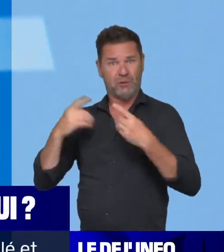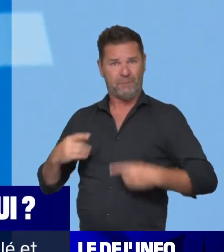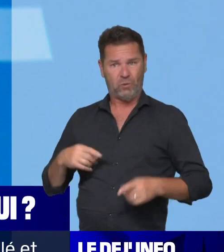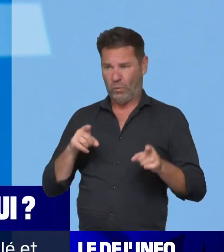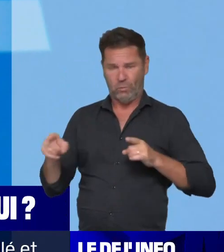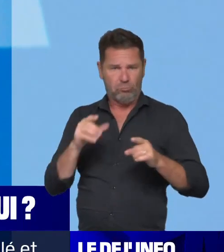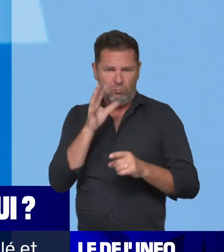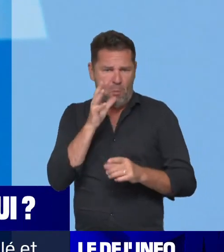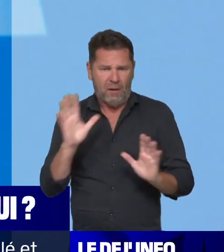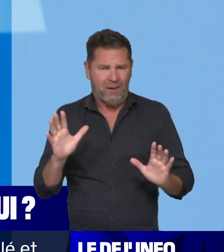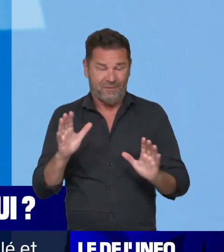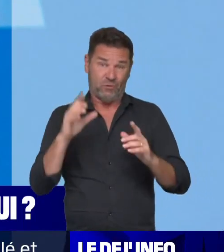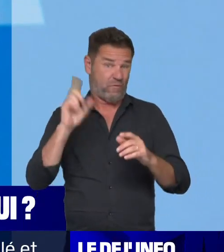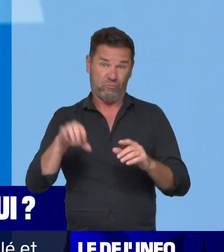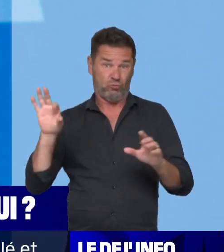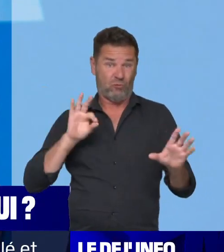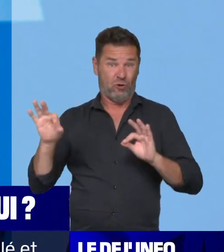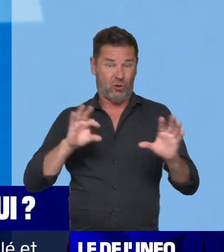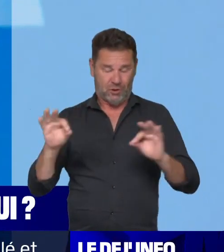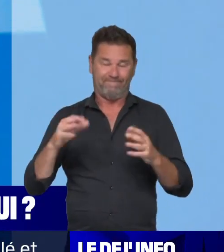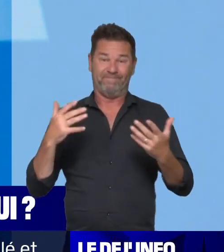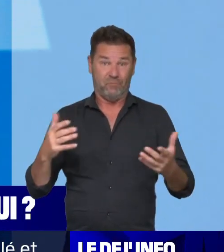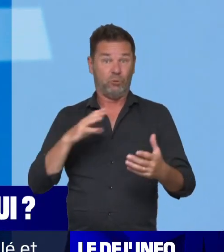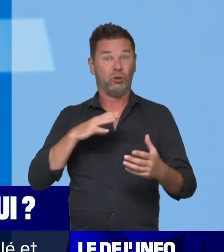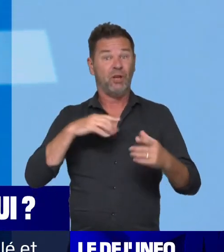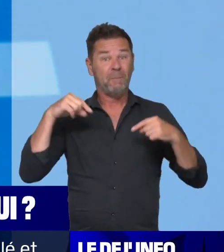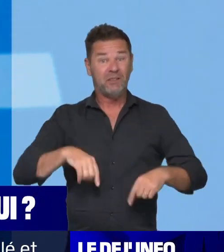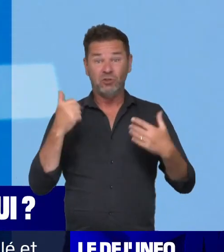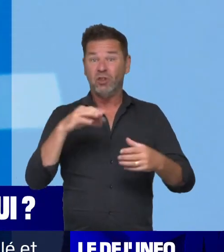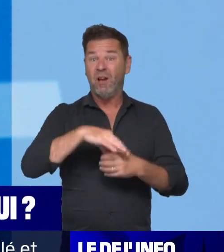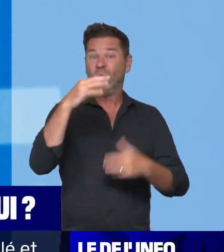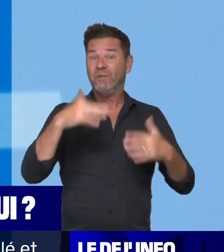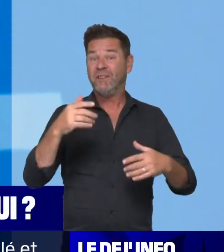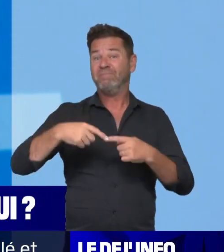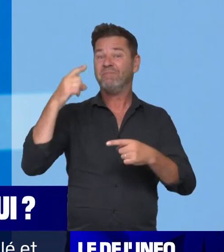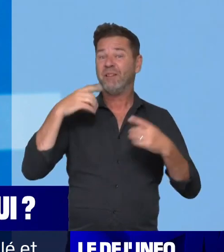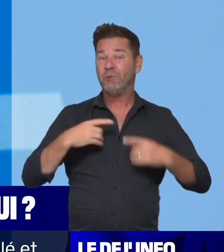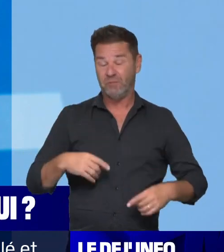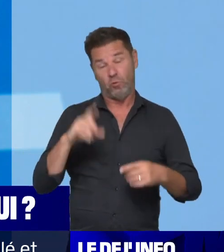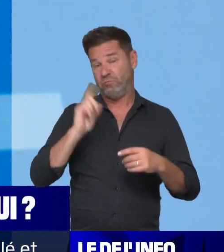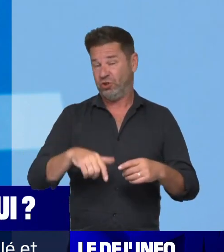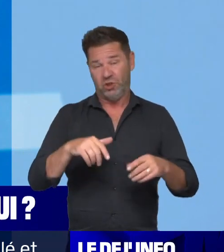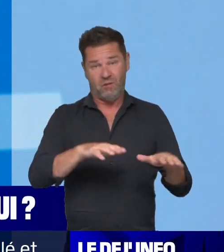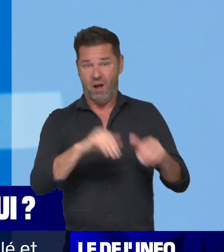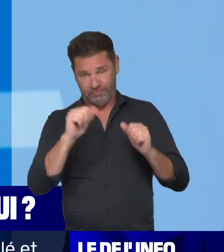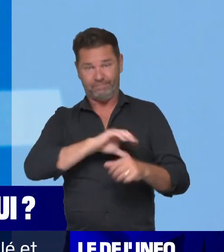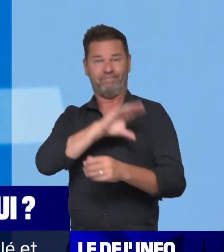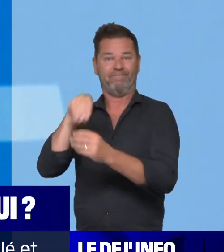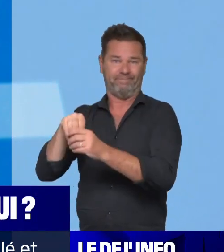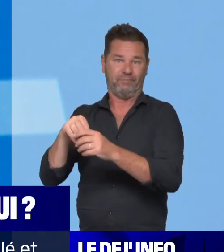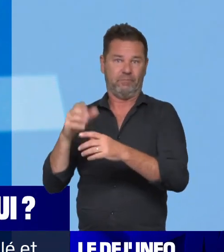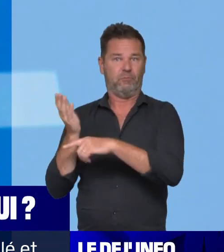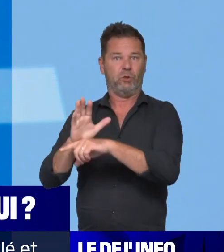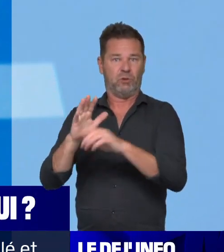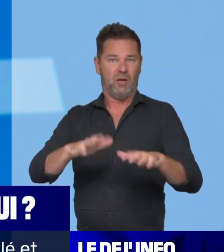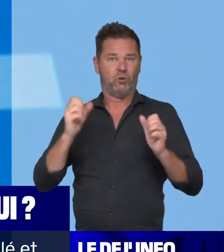et faire partie du législatif. C'est pourtant cette lecture-là qui est à l'œuvre, qui ne manquera pas sans doute de faire réagir, tout simplement parce